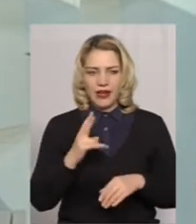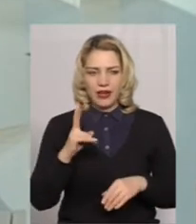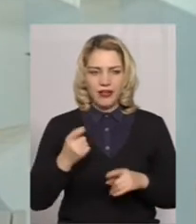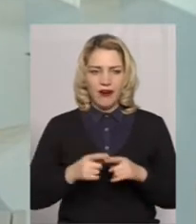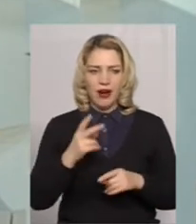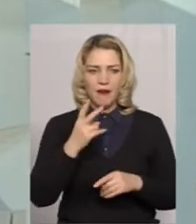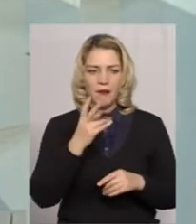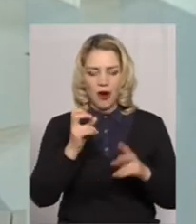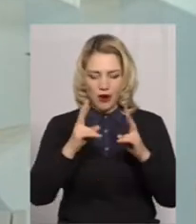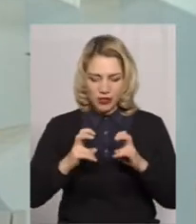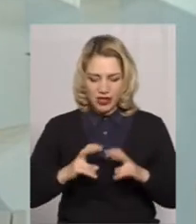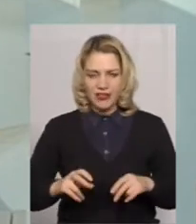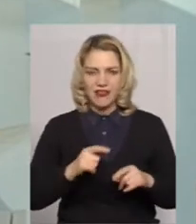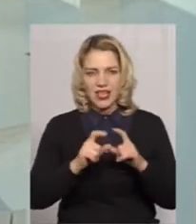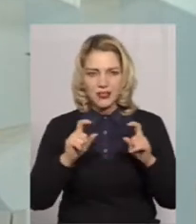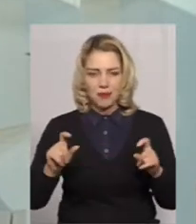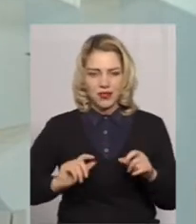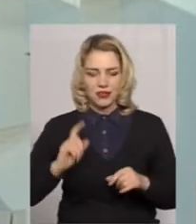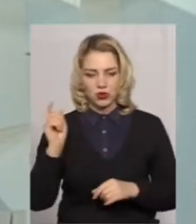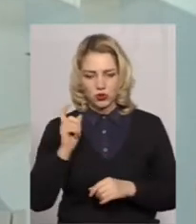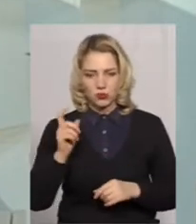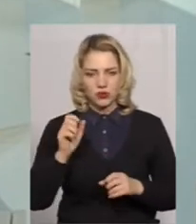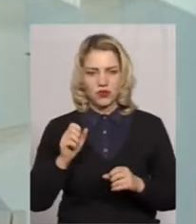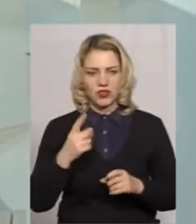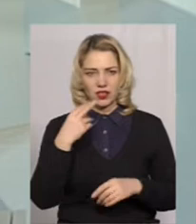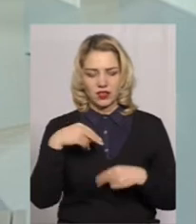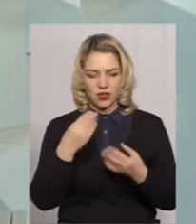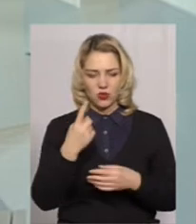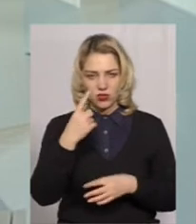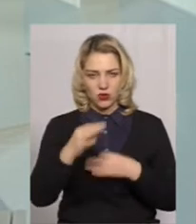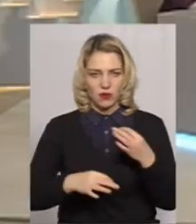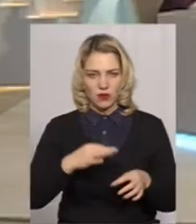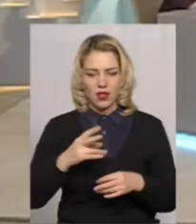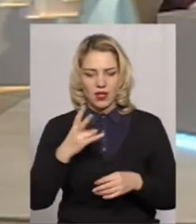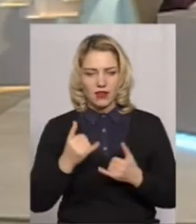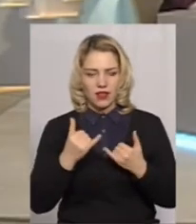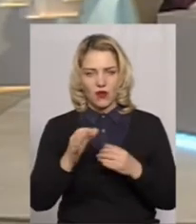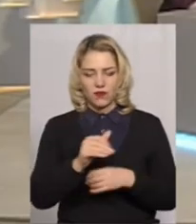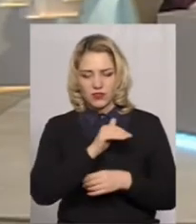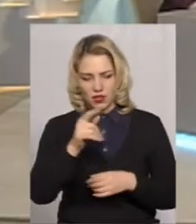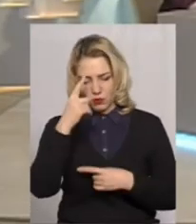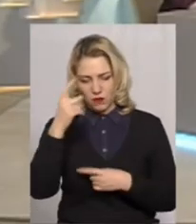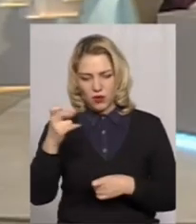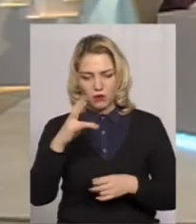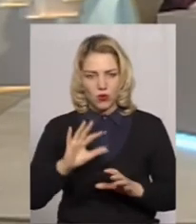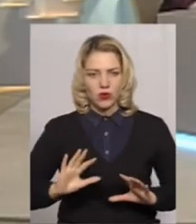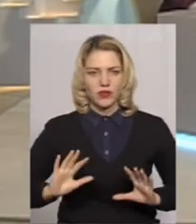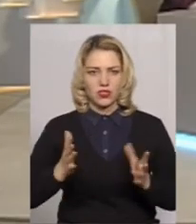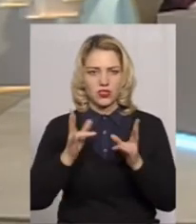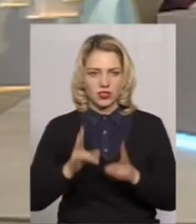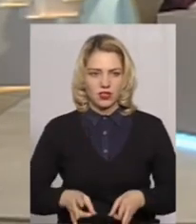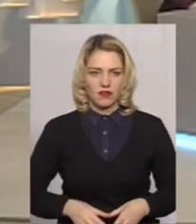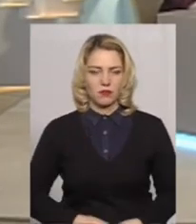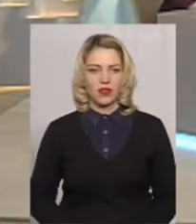порядок розслідування суб'єкту господарювання дається доба офіційно повідомити управління Держпраці про наслідження нещасного випадку.